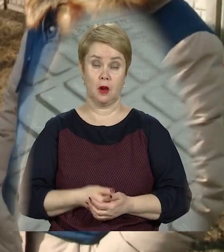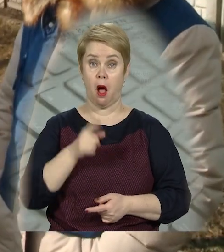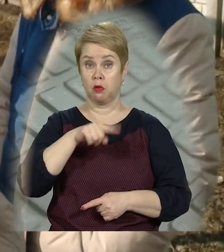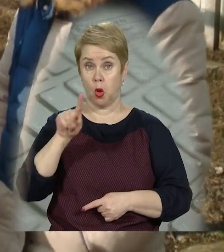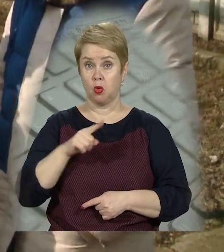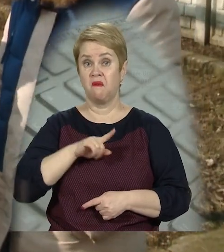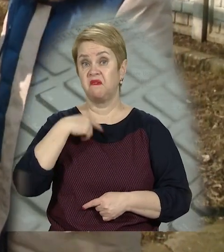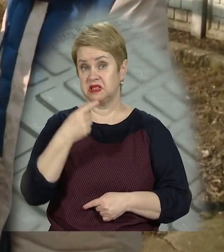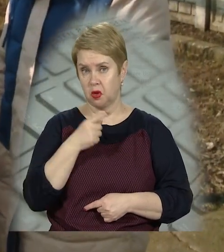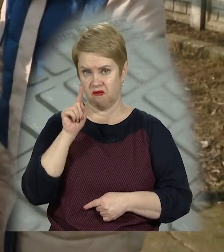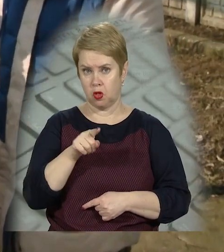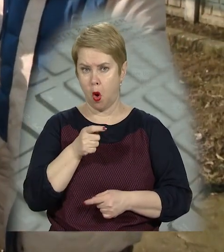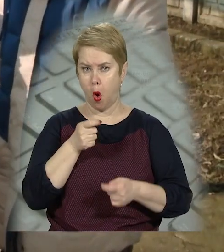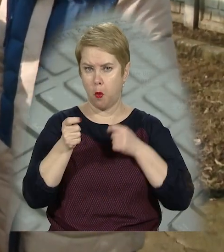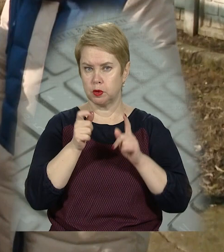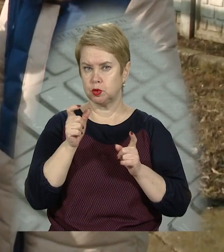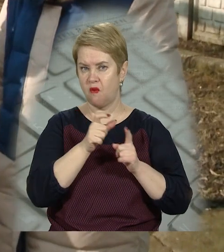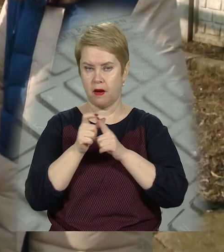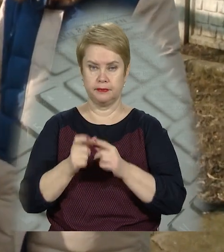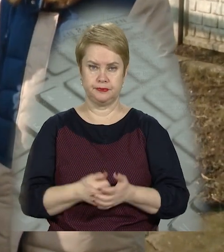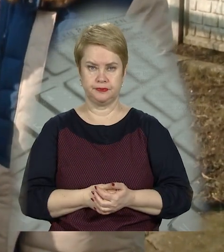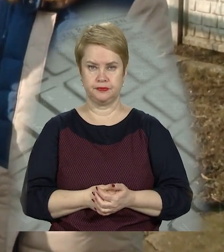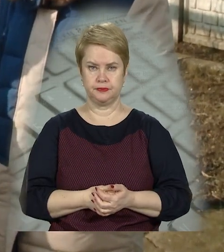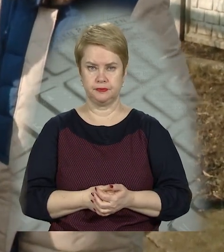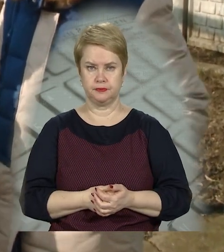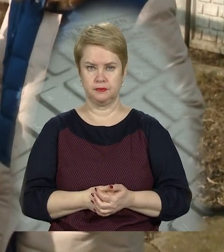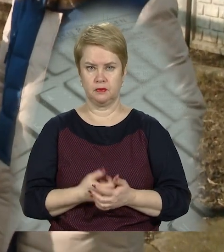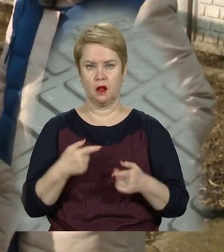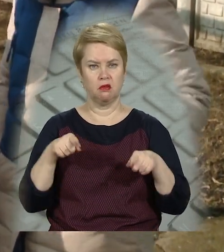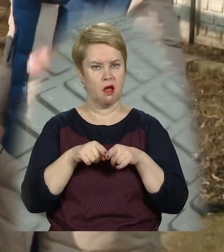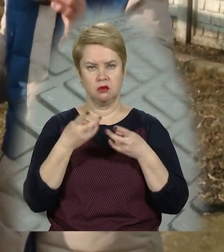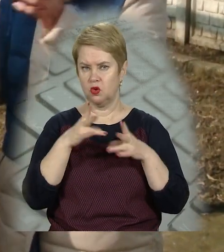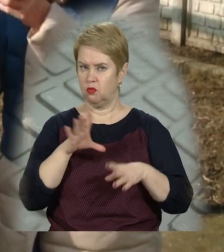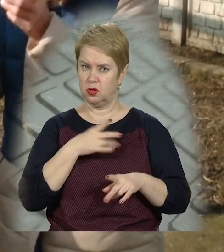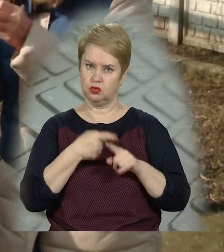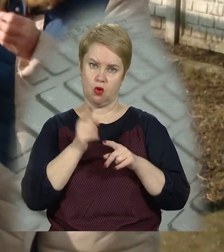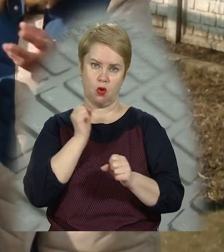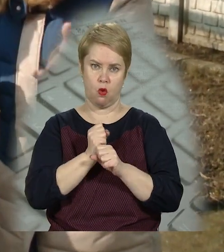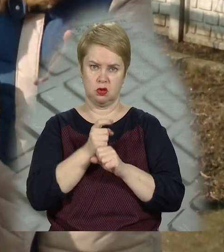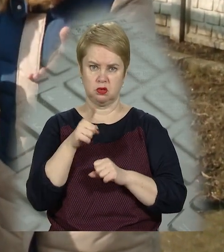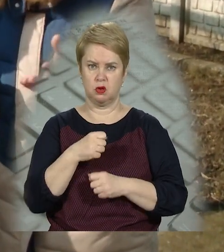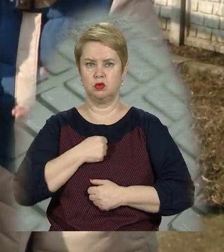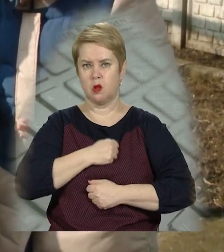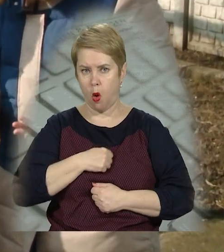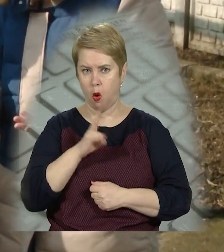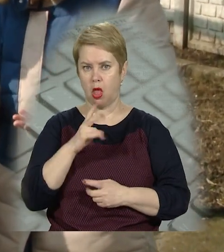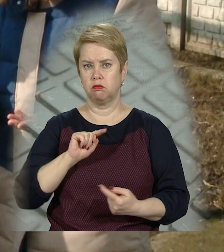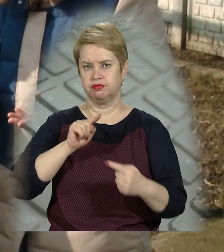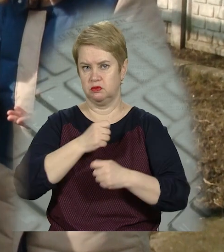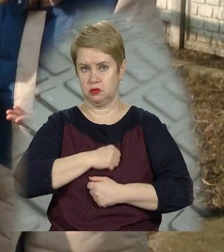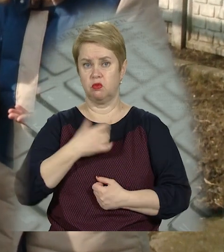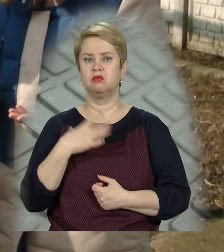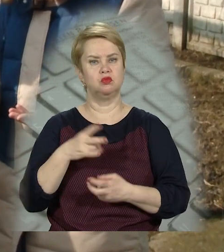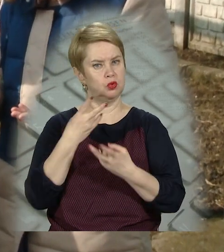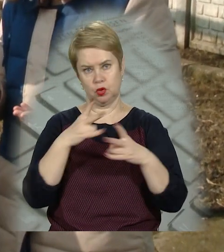А дехто висловлюється, втім, обережні зі словами. Так, не треба було цього робити, це зло на зло йде. На